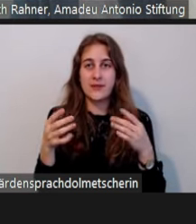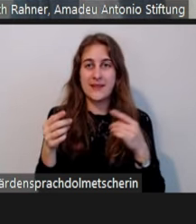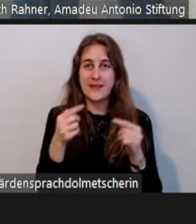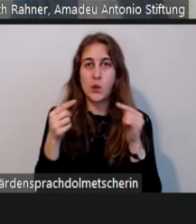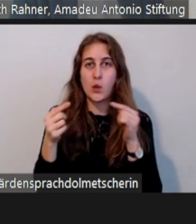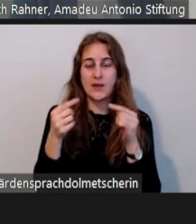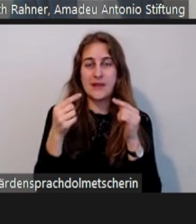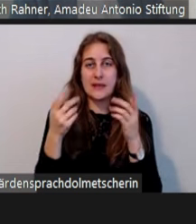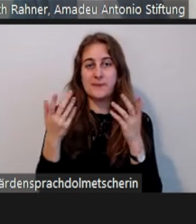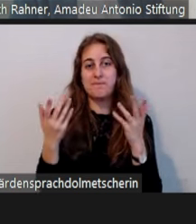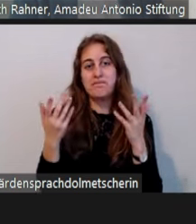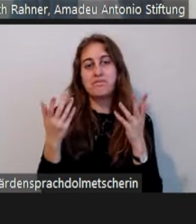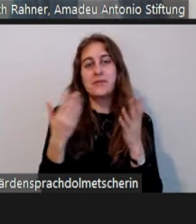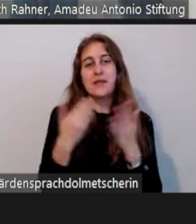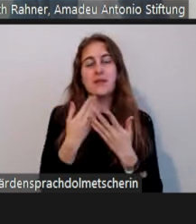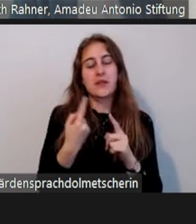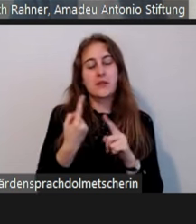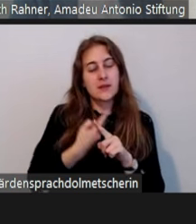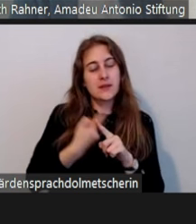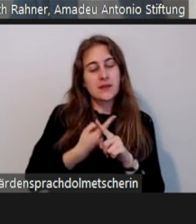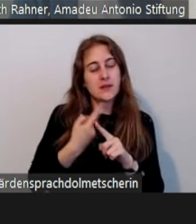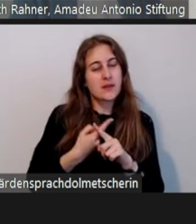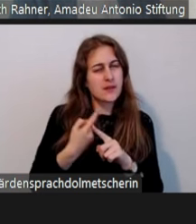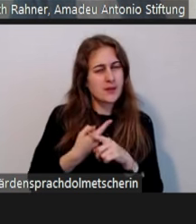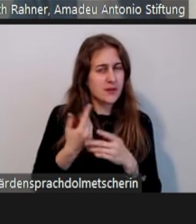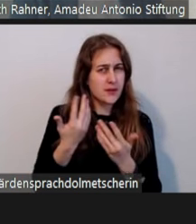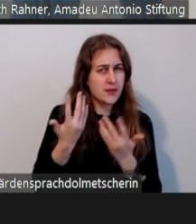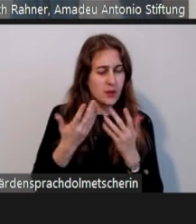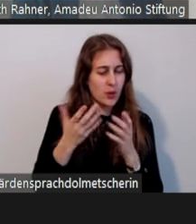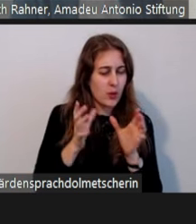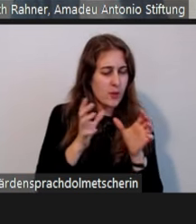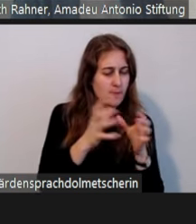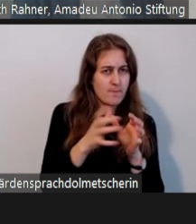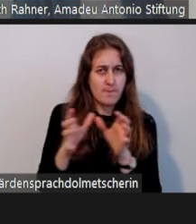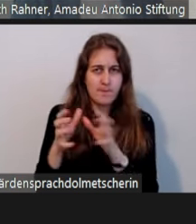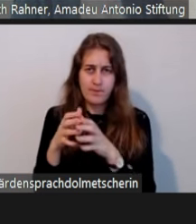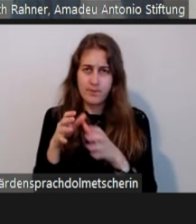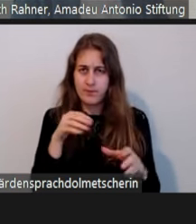quasi einfach ausgezählt, um es mal ganz platt zu sagen.